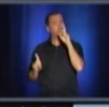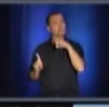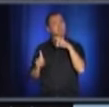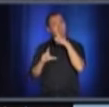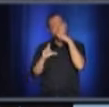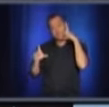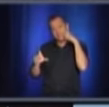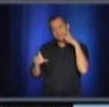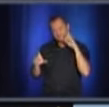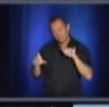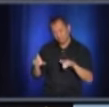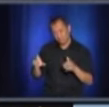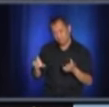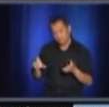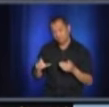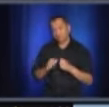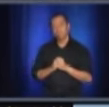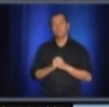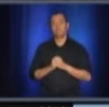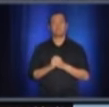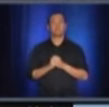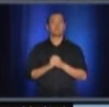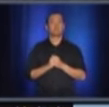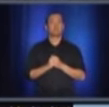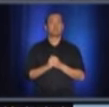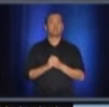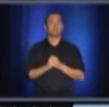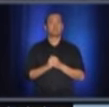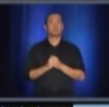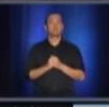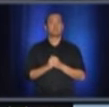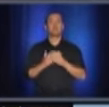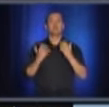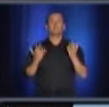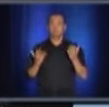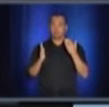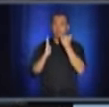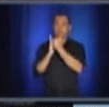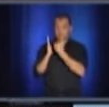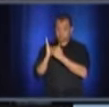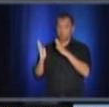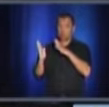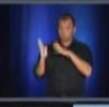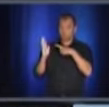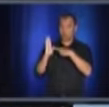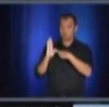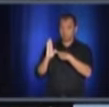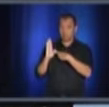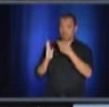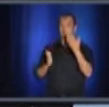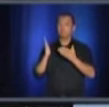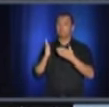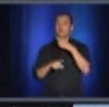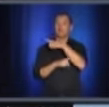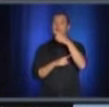Bon, il faut comprendre que, oui, des protocoles, y en a actuellement, là. Il y en a peut-être des gens qui disent qu'il n'y a pas et qui n'ont pas été informés, mais le ministère de l